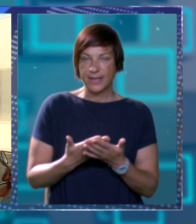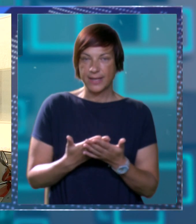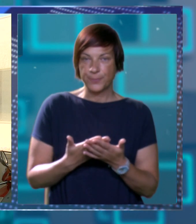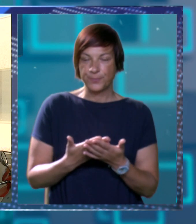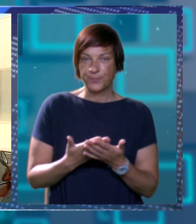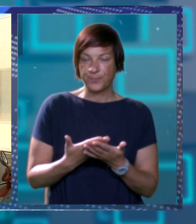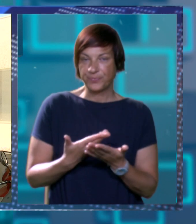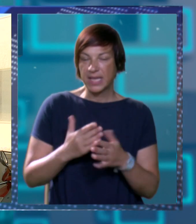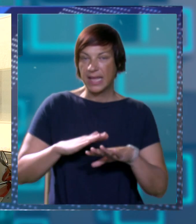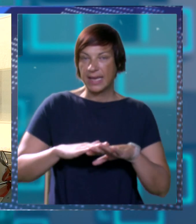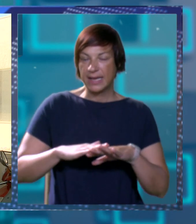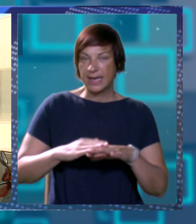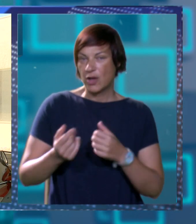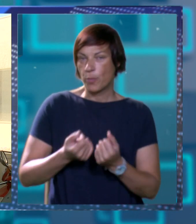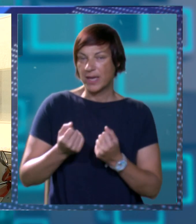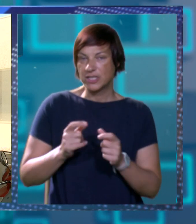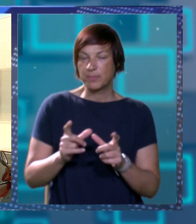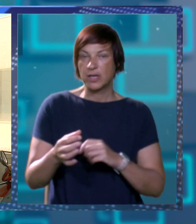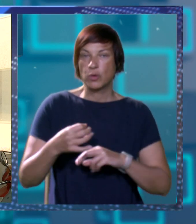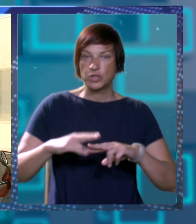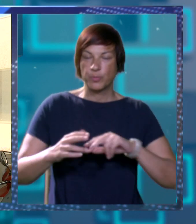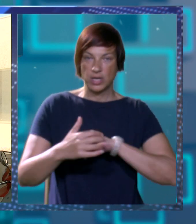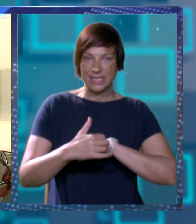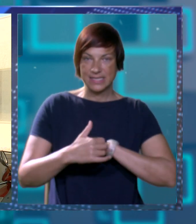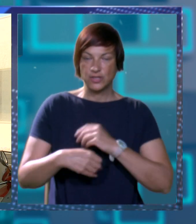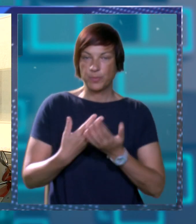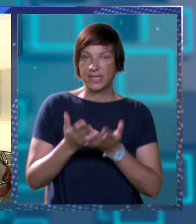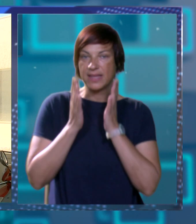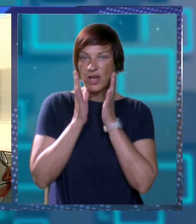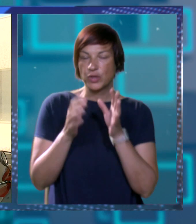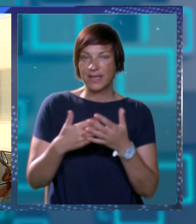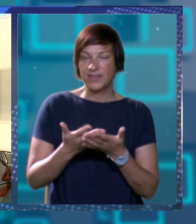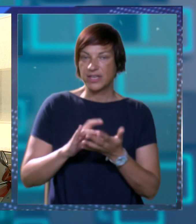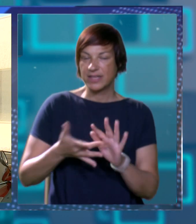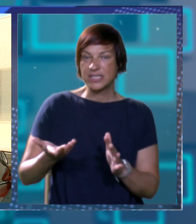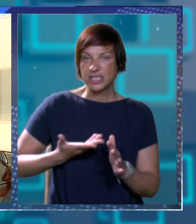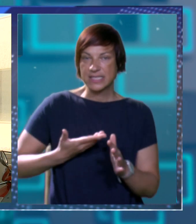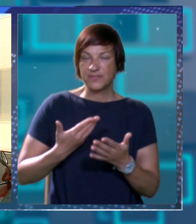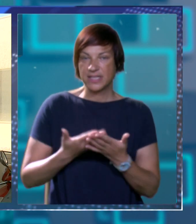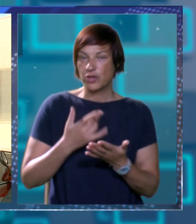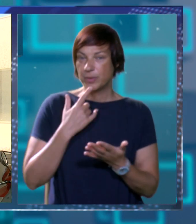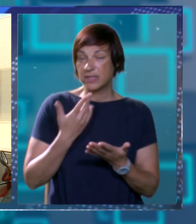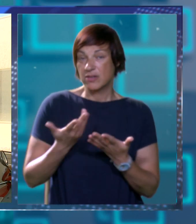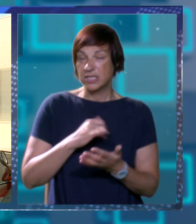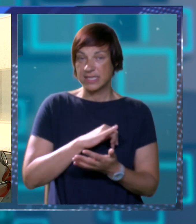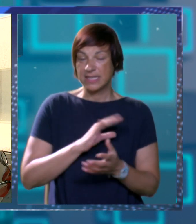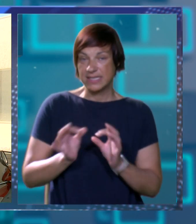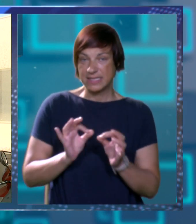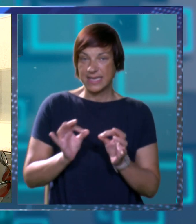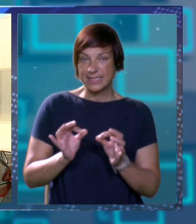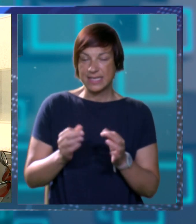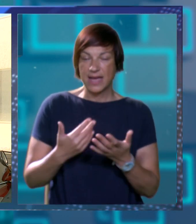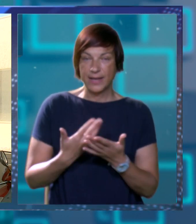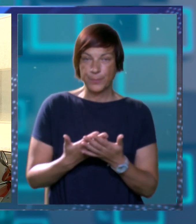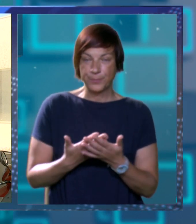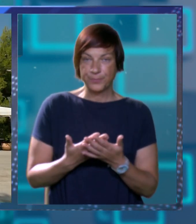u nekakvom angažmanu uopćoj bolci Dubrovnik, tako da vjerujem da će svi dobiti one specializacije za koje